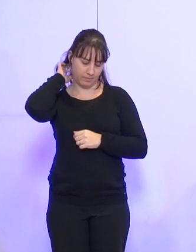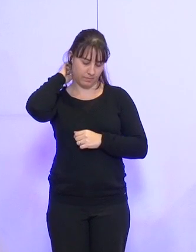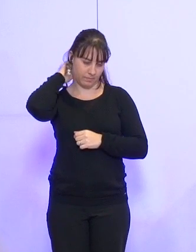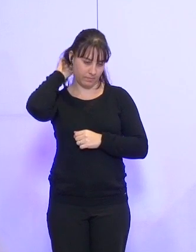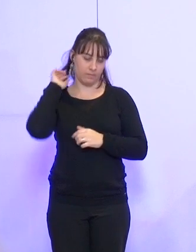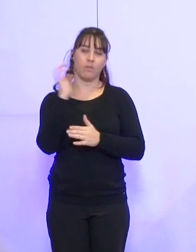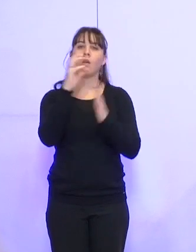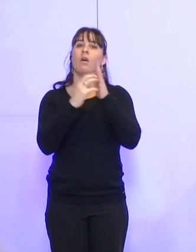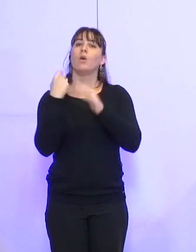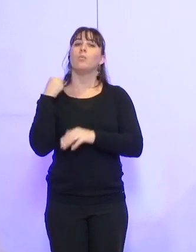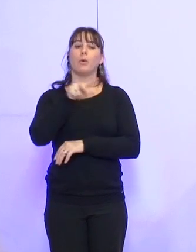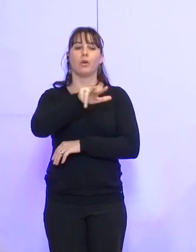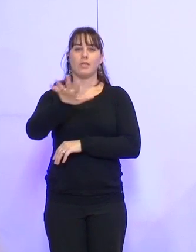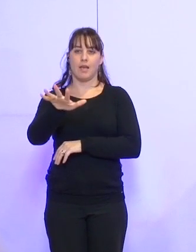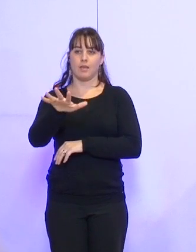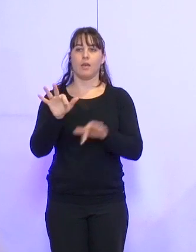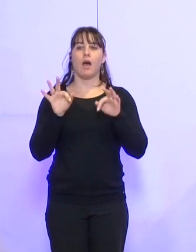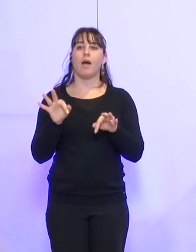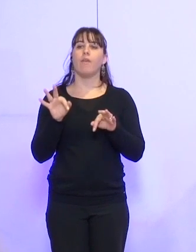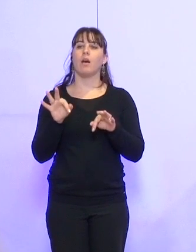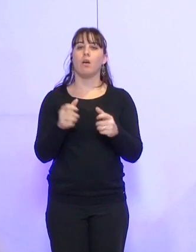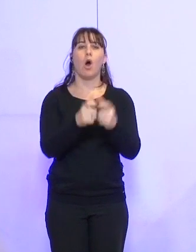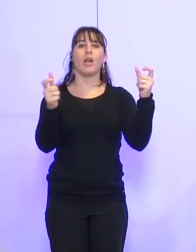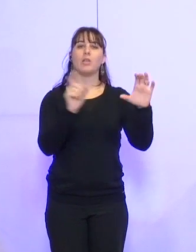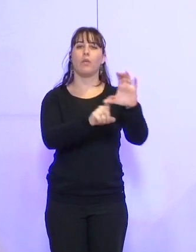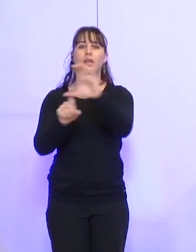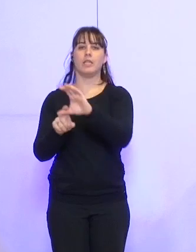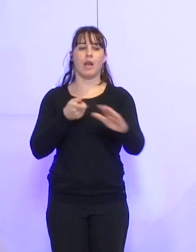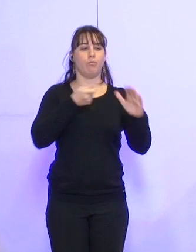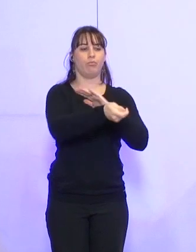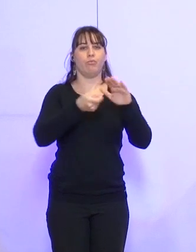Délibération numéro 35 sur des subventions aux organisations syndicales.